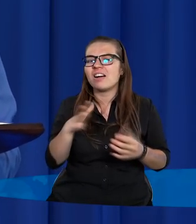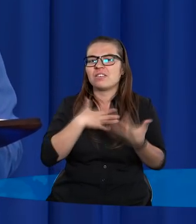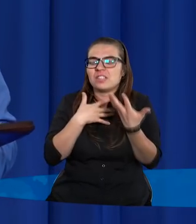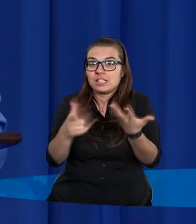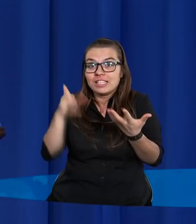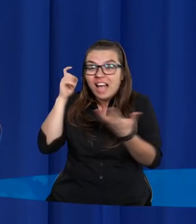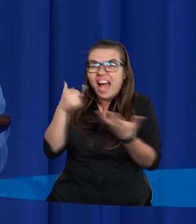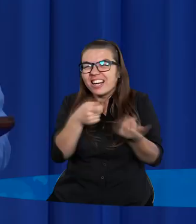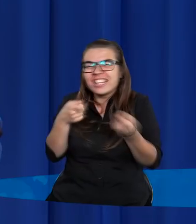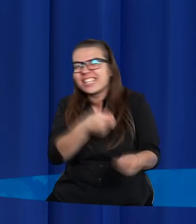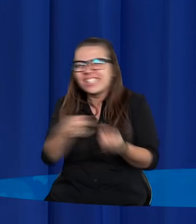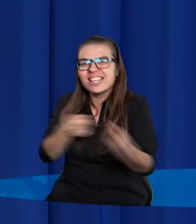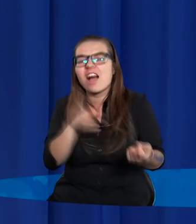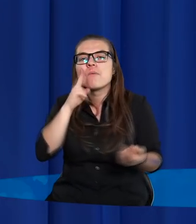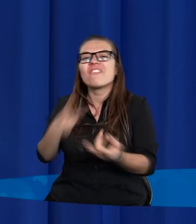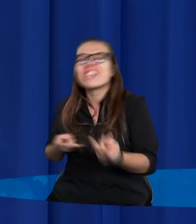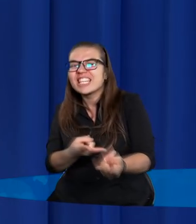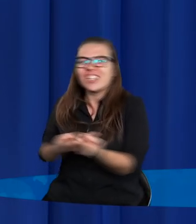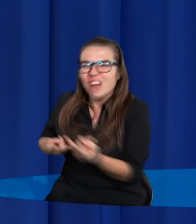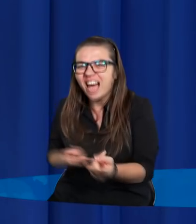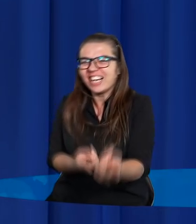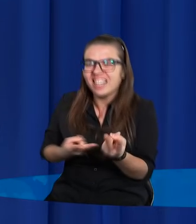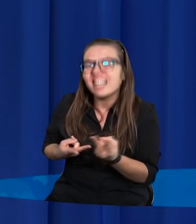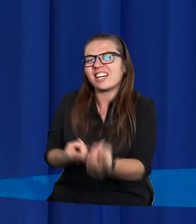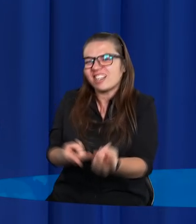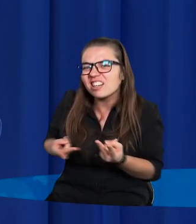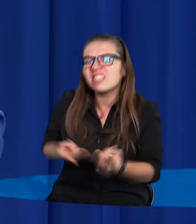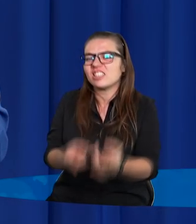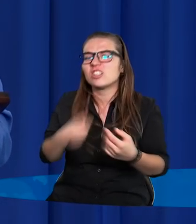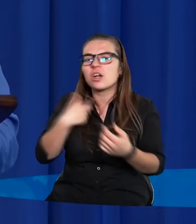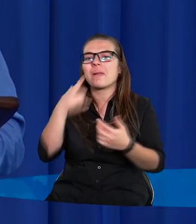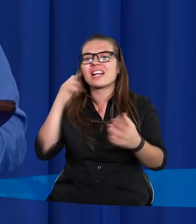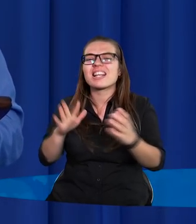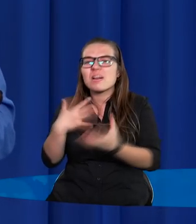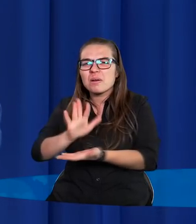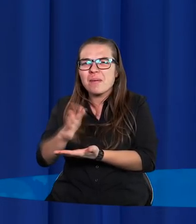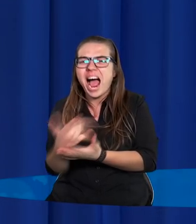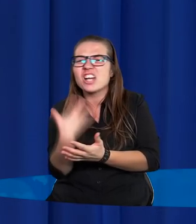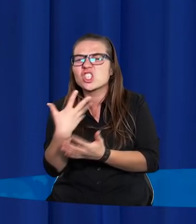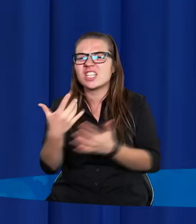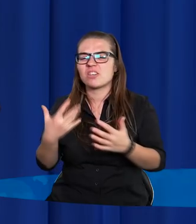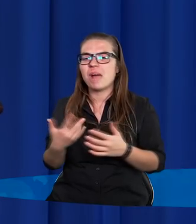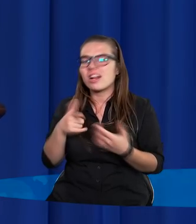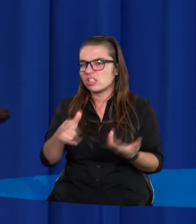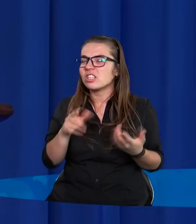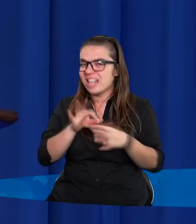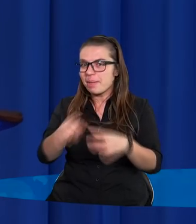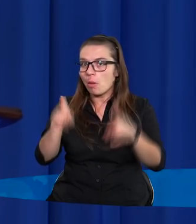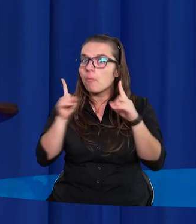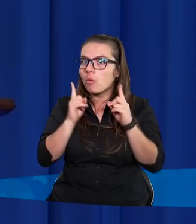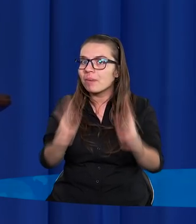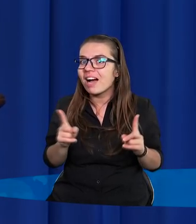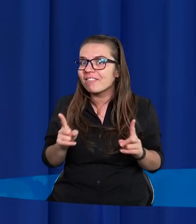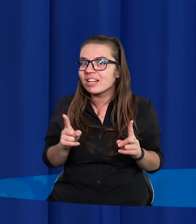tego diabła, który tam tymi widłami obraca tych grzeszników, żeby się równo przysmażyli. Gdyby to było prawdą,